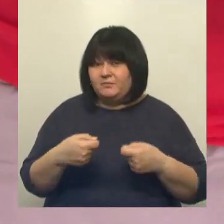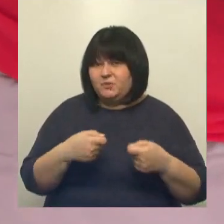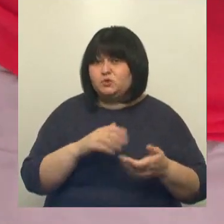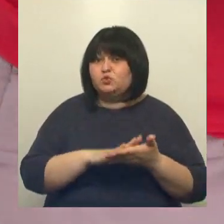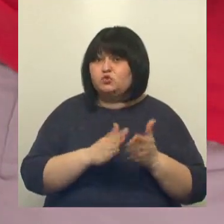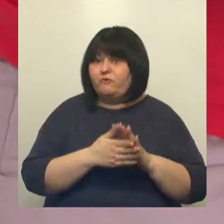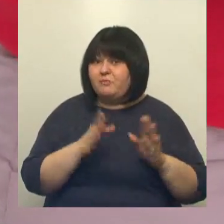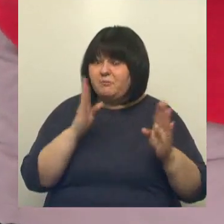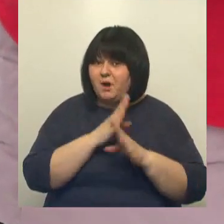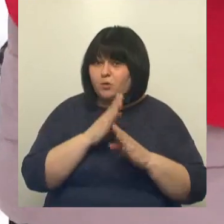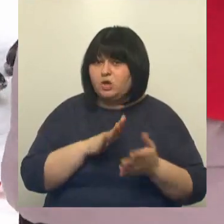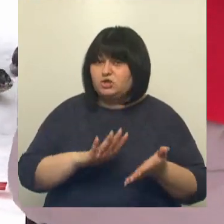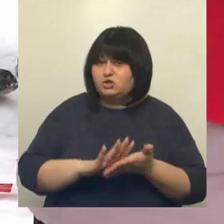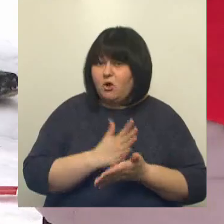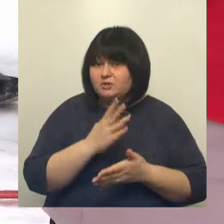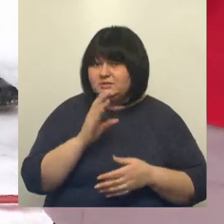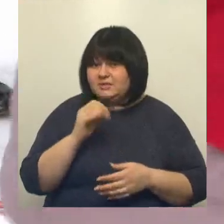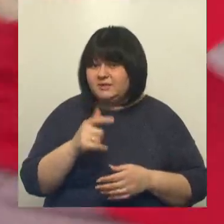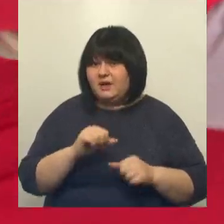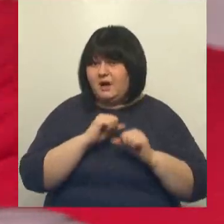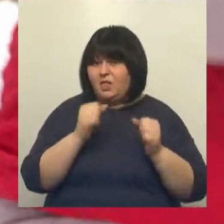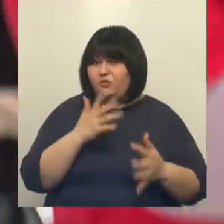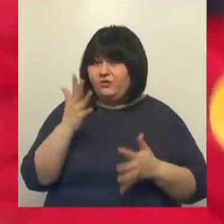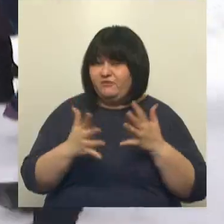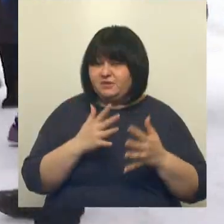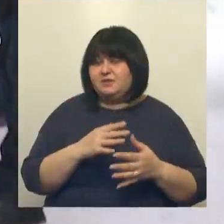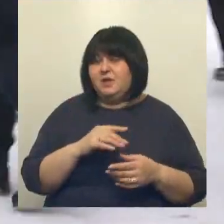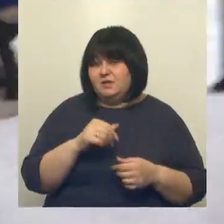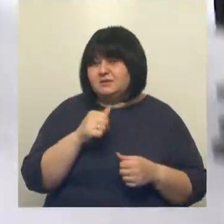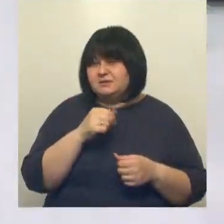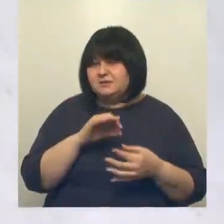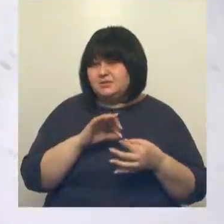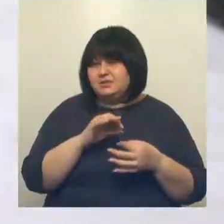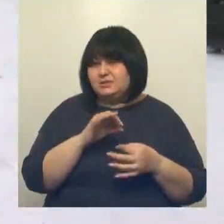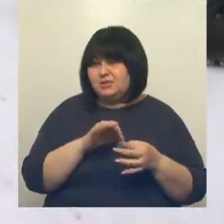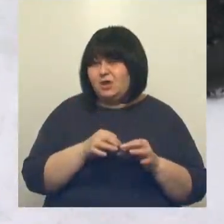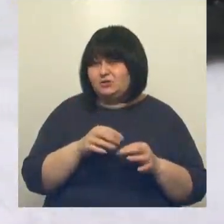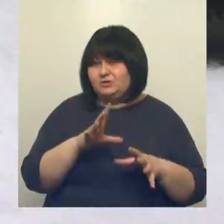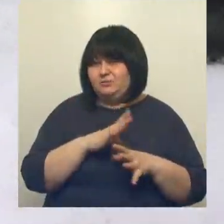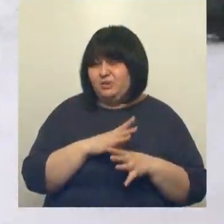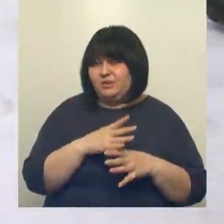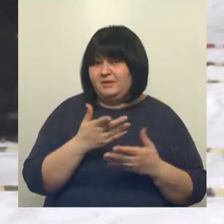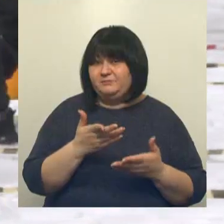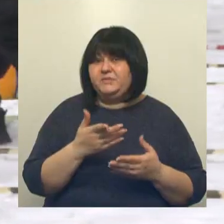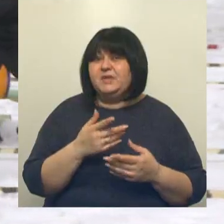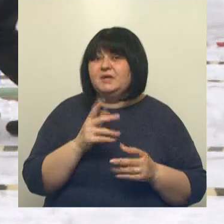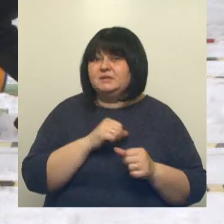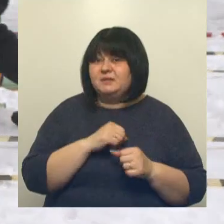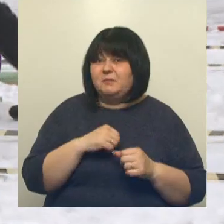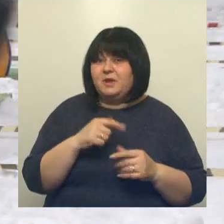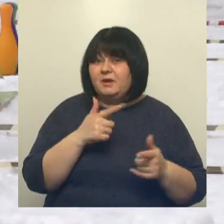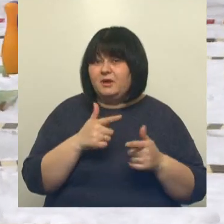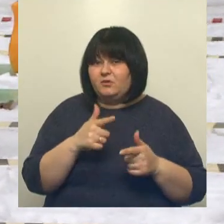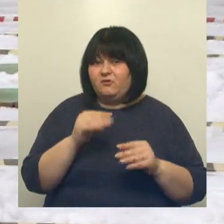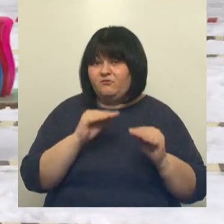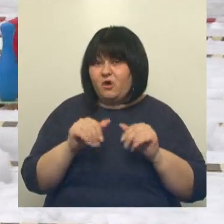условиями погоды. Скользкий снег и холодный ветер стали серьезным испытанием на стойкость. Сам же формат «Спартакяды-про» знакомый, поэтому